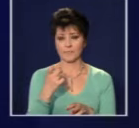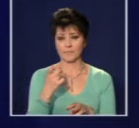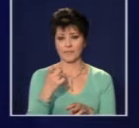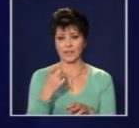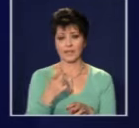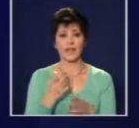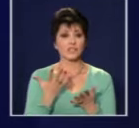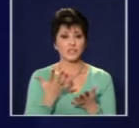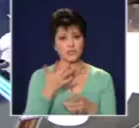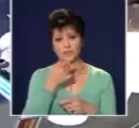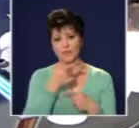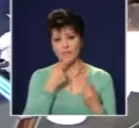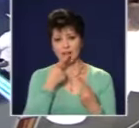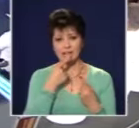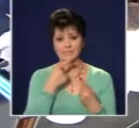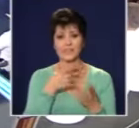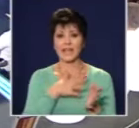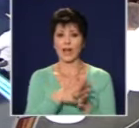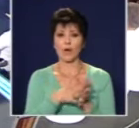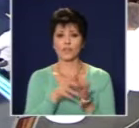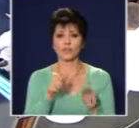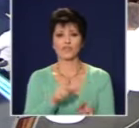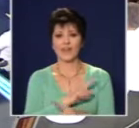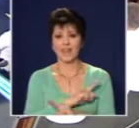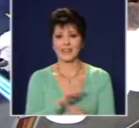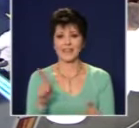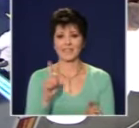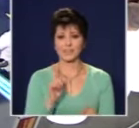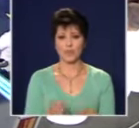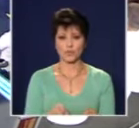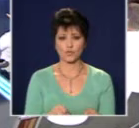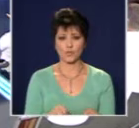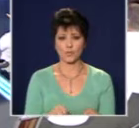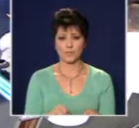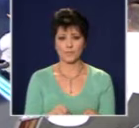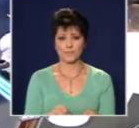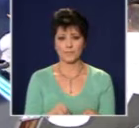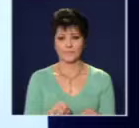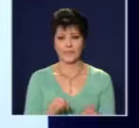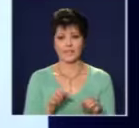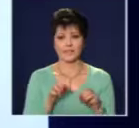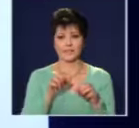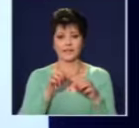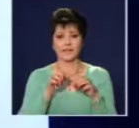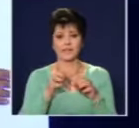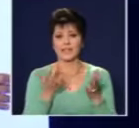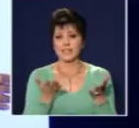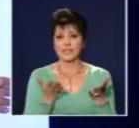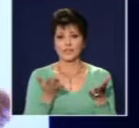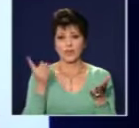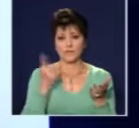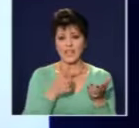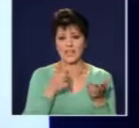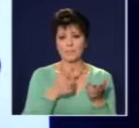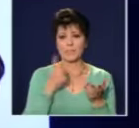че е невъзможно, като е абсолютно възможно, когато се премахте и регулирани. От години наред слушаме и същите заблуждения.